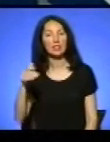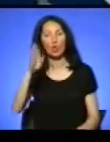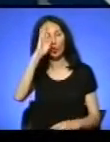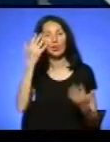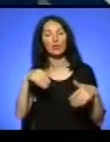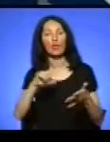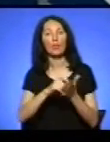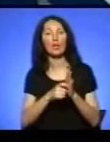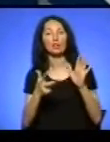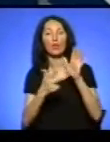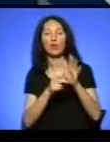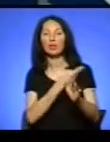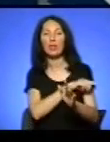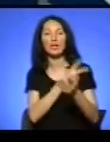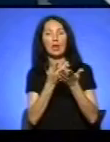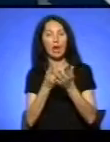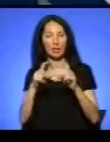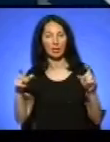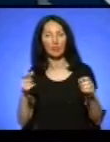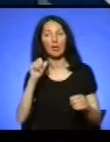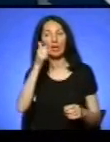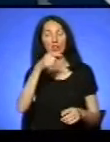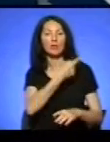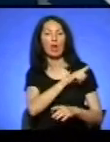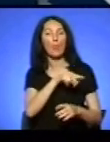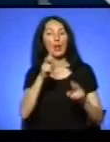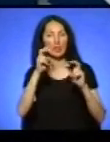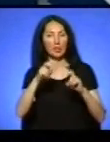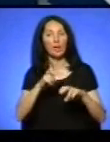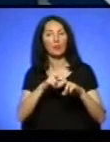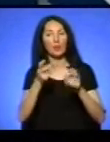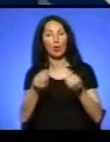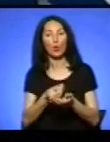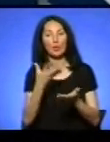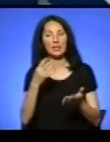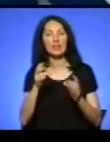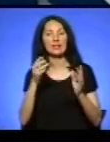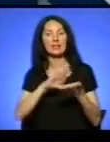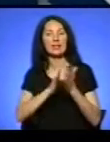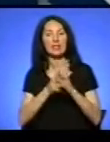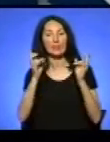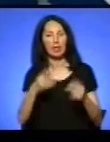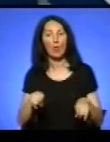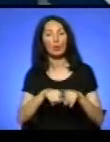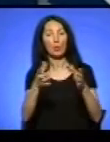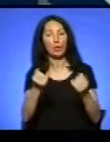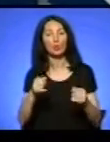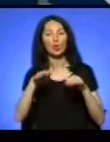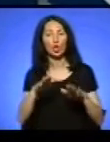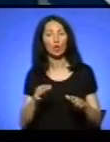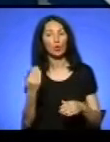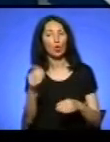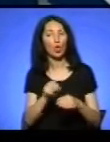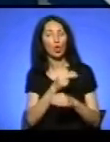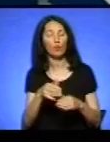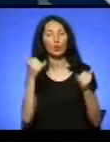лікарні. За його словами, завтра медики оцінять стан травм Максима та прийматимуть рішення про його лікування. Зазначу, сьогодні о 10